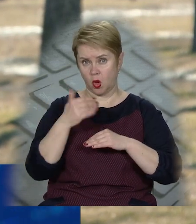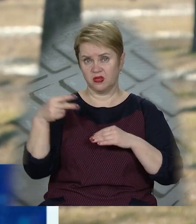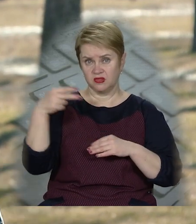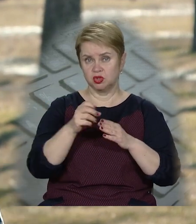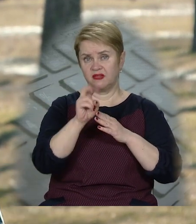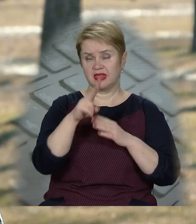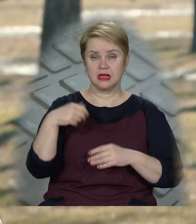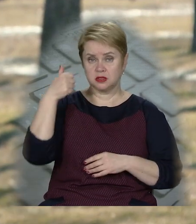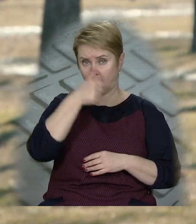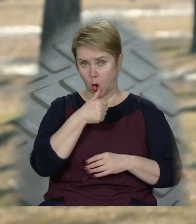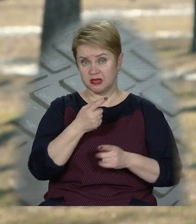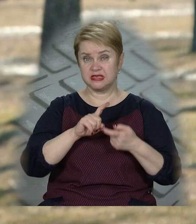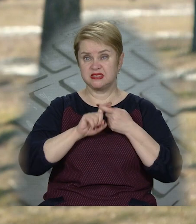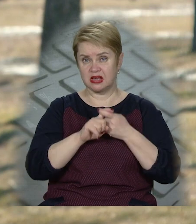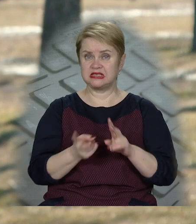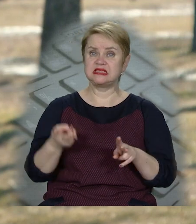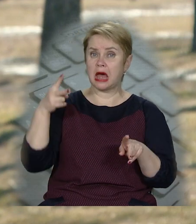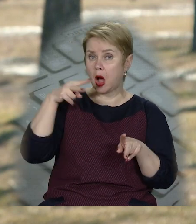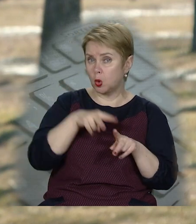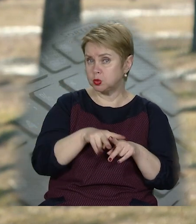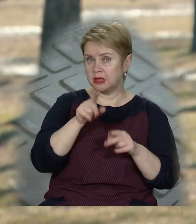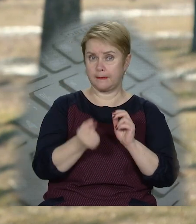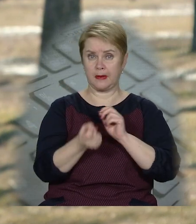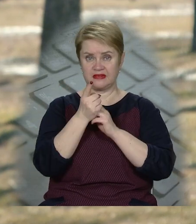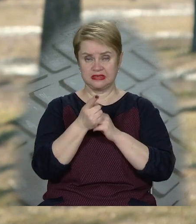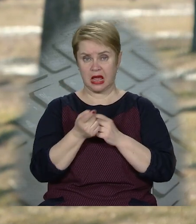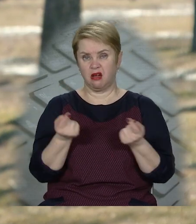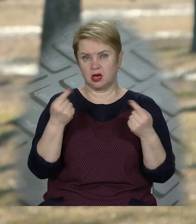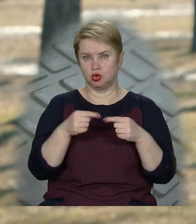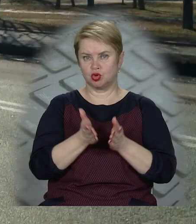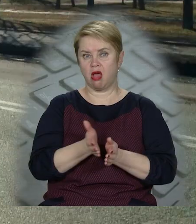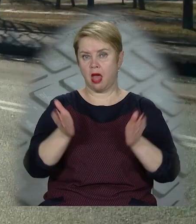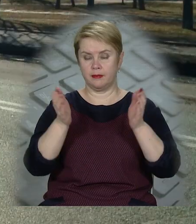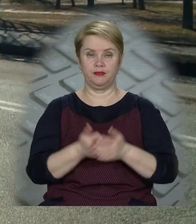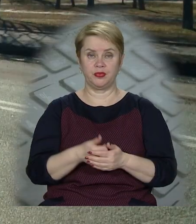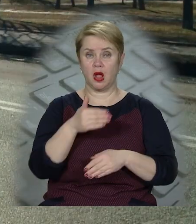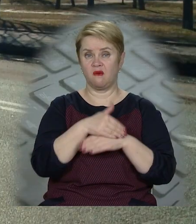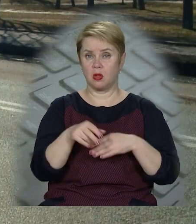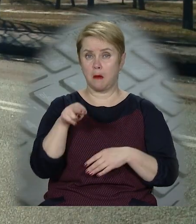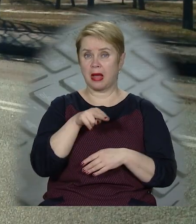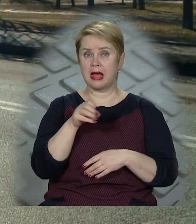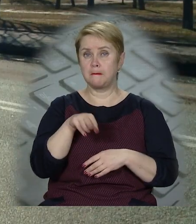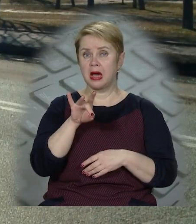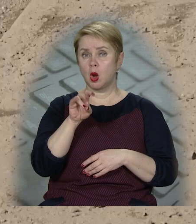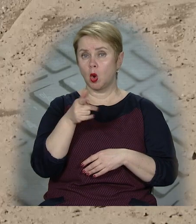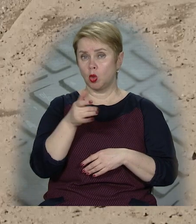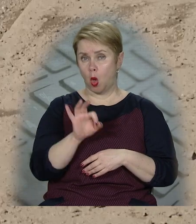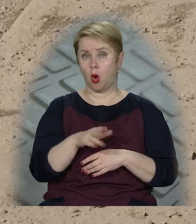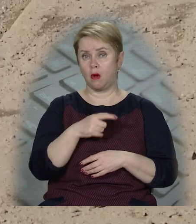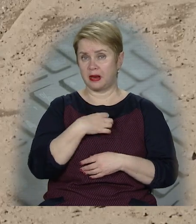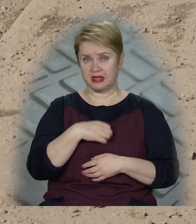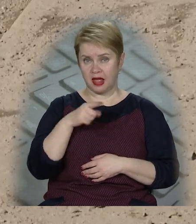2012 рік і в зв'язку з нагрузкою тут з'явилася критична ямочність. Вулиця Панаса Мирного наразі у